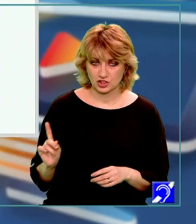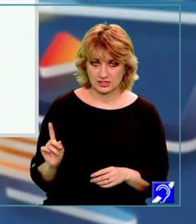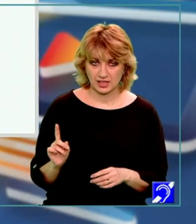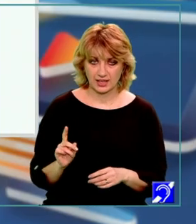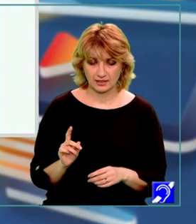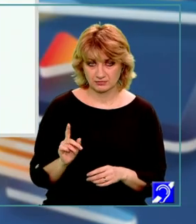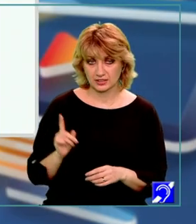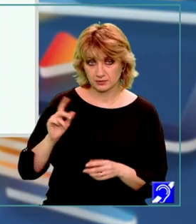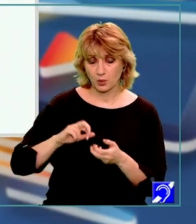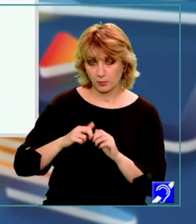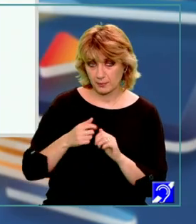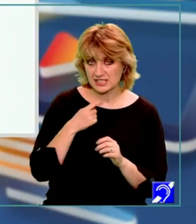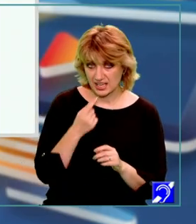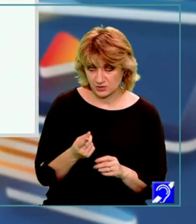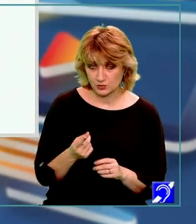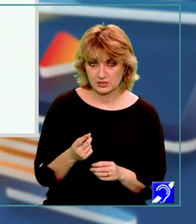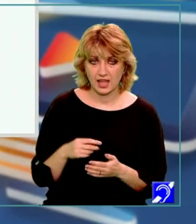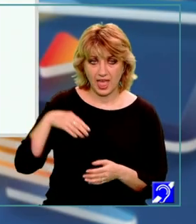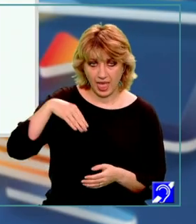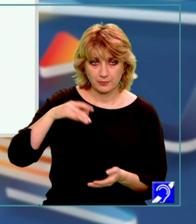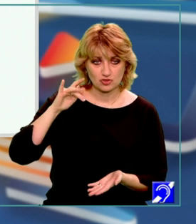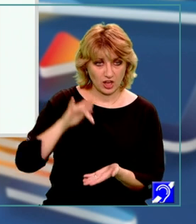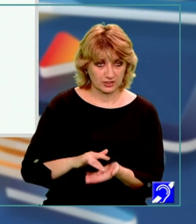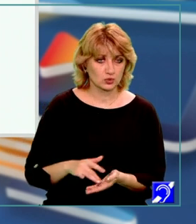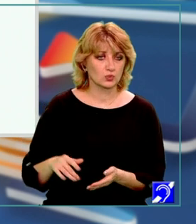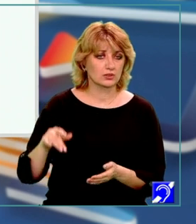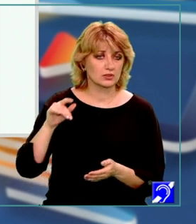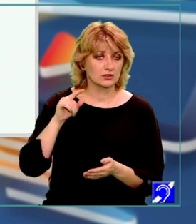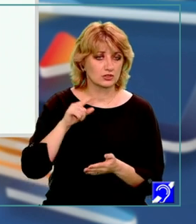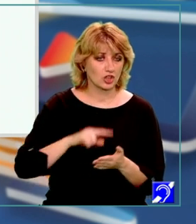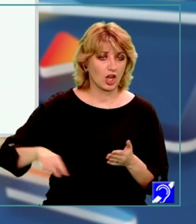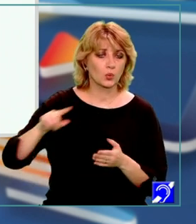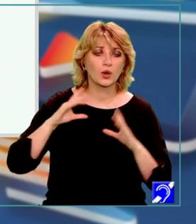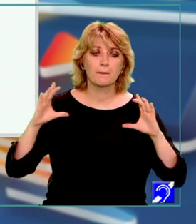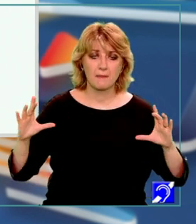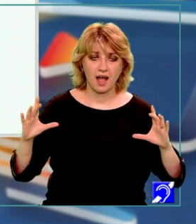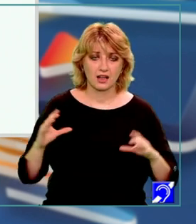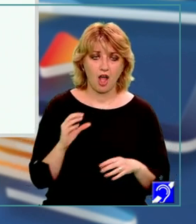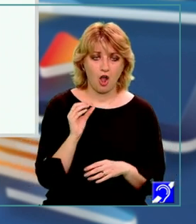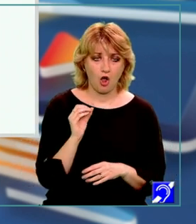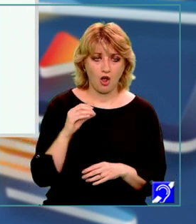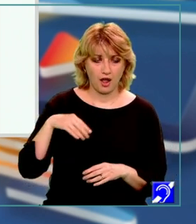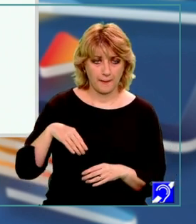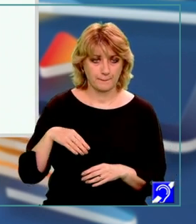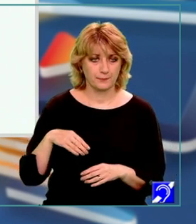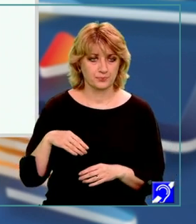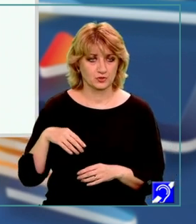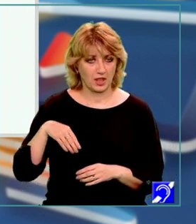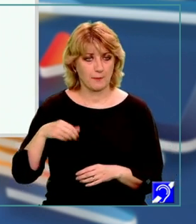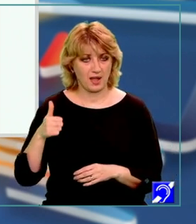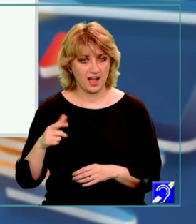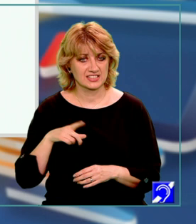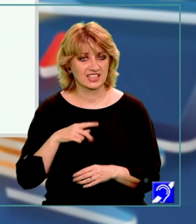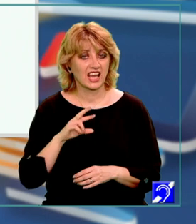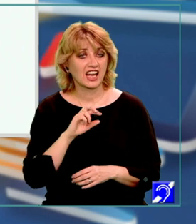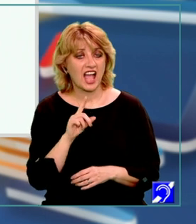ipoteză, ni s-a spus, M este centrul cercului mare. OM și MA sunt raze ale acestuia.